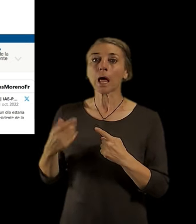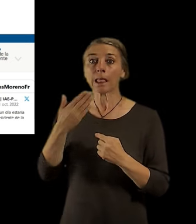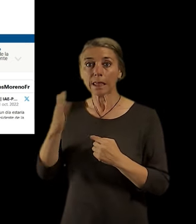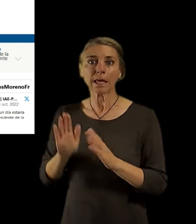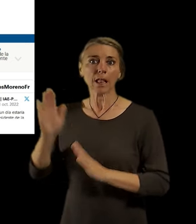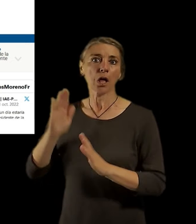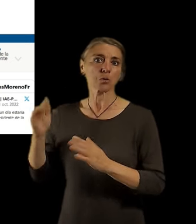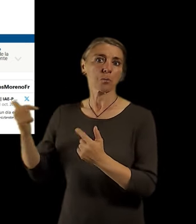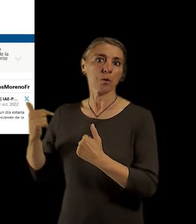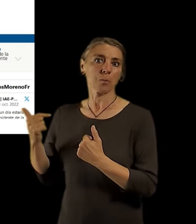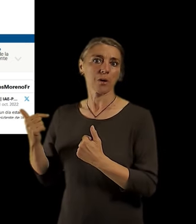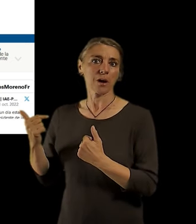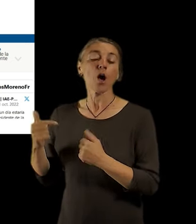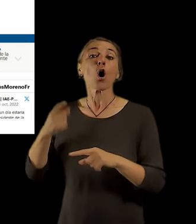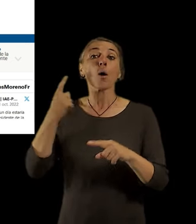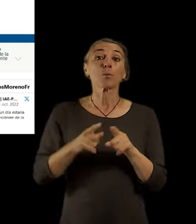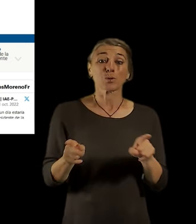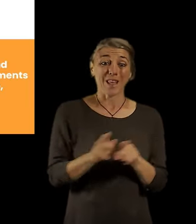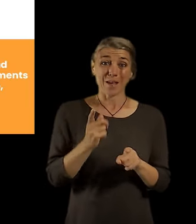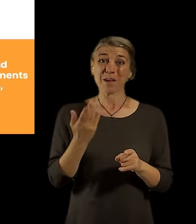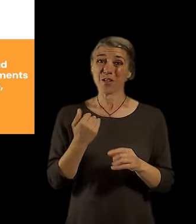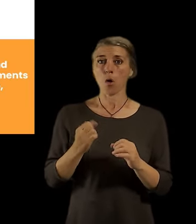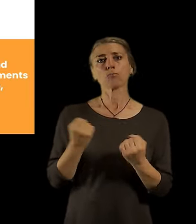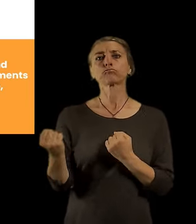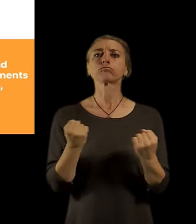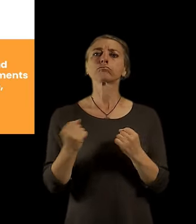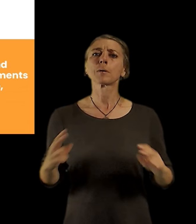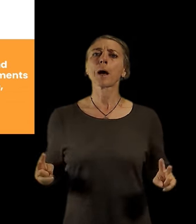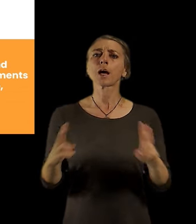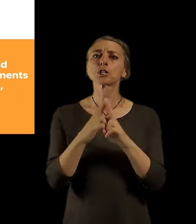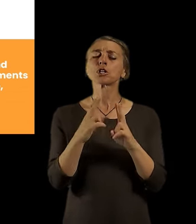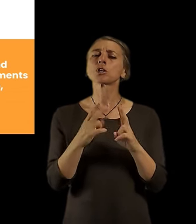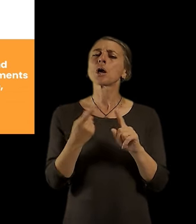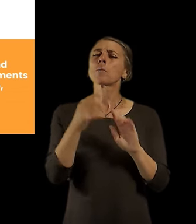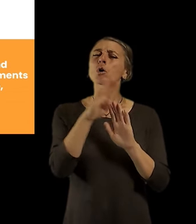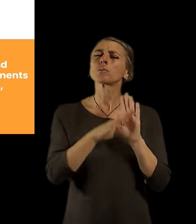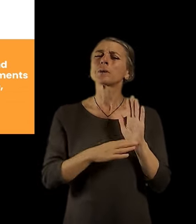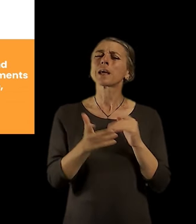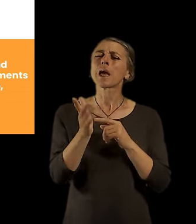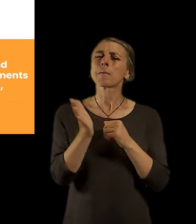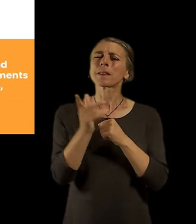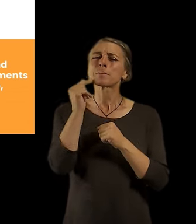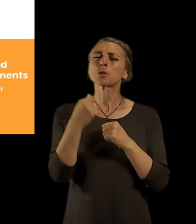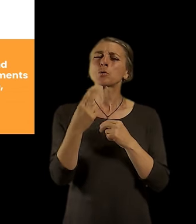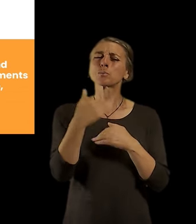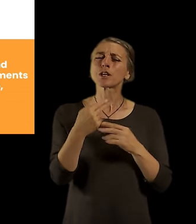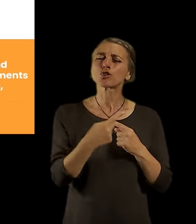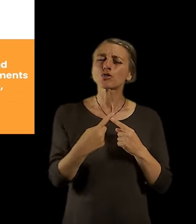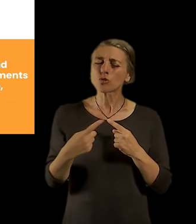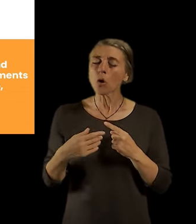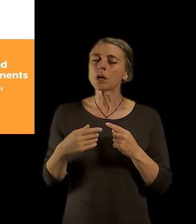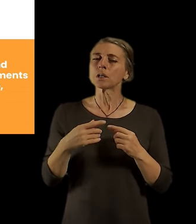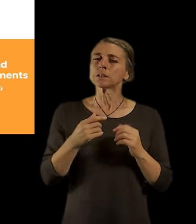toho 15-minutového města právě v Paříži. Když bychom se to měli ještě trošku specifikovat, tak je to hlavně